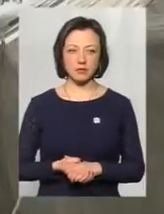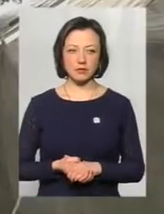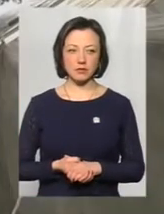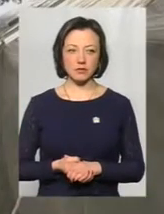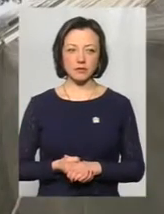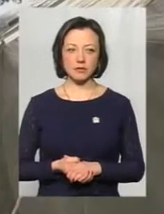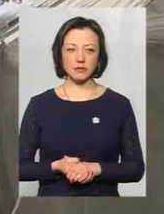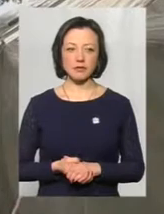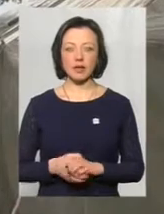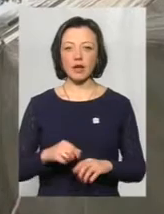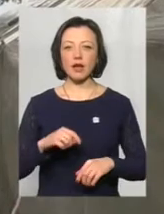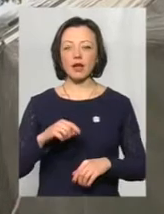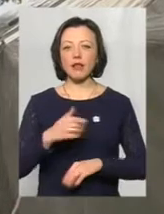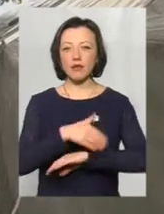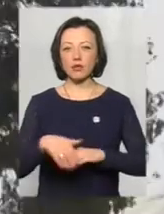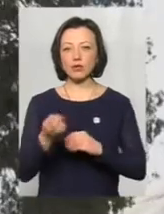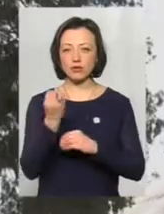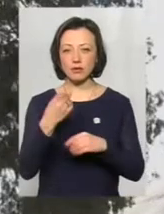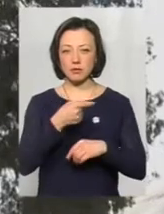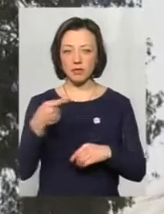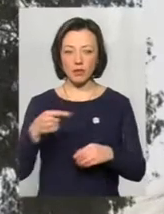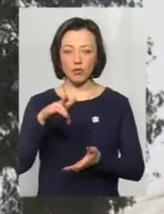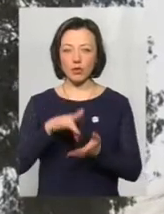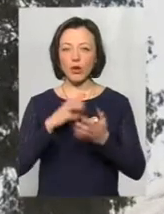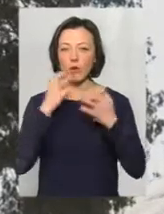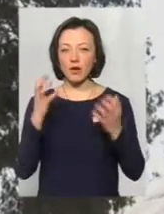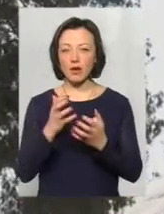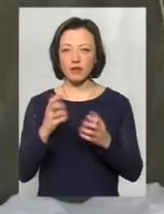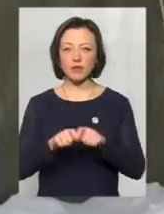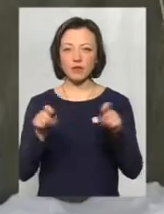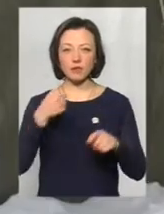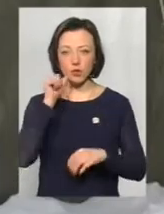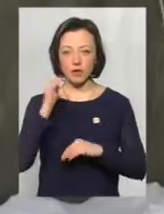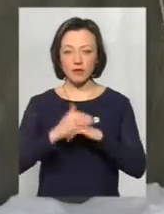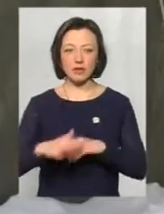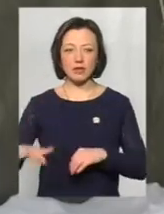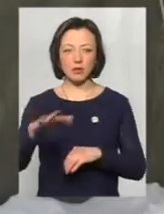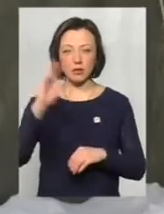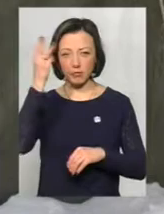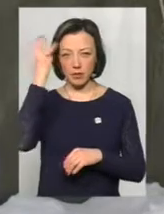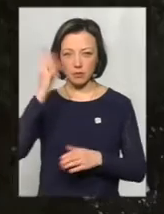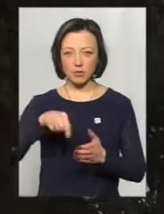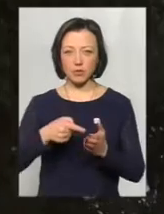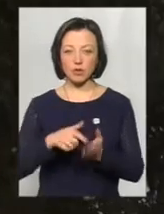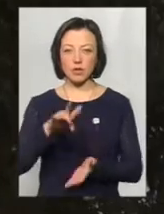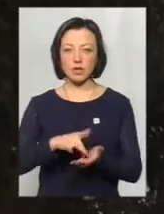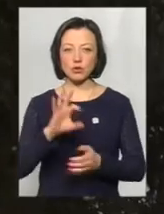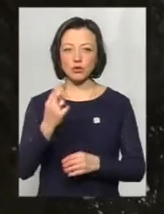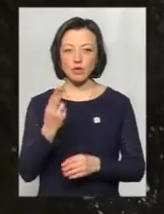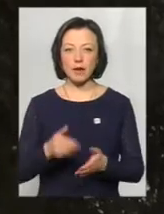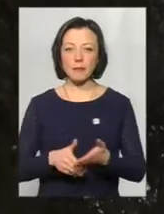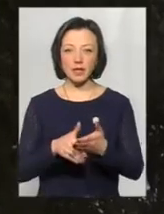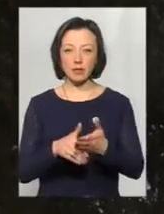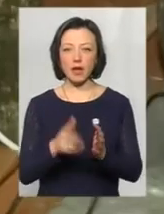За вікном 14 градусів морозу. У пункті обігріву, котрий розгорнули вчора ввечері, на території Хмельницького міського центру соціальної